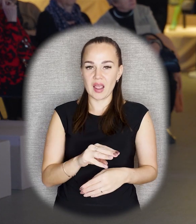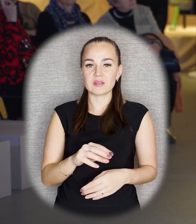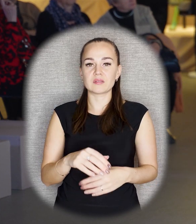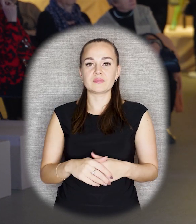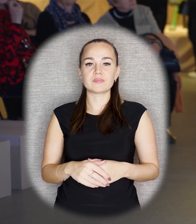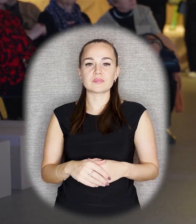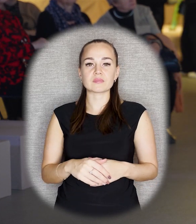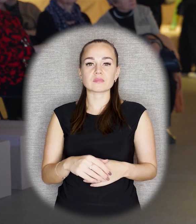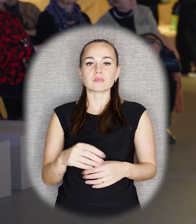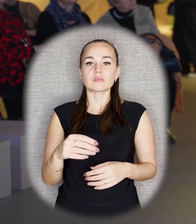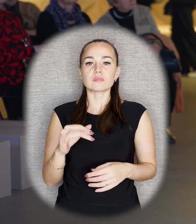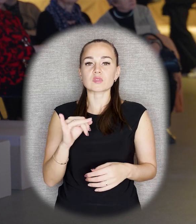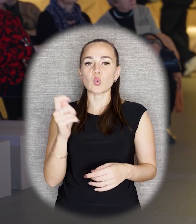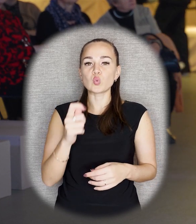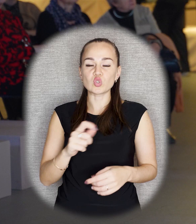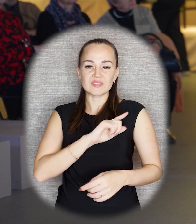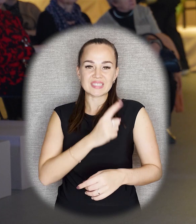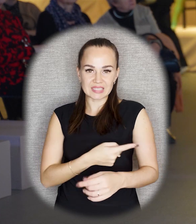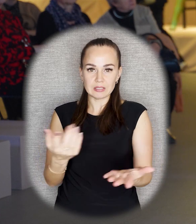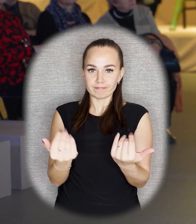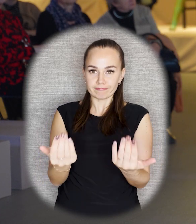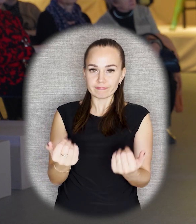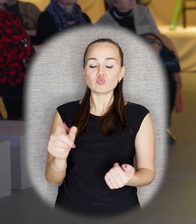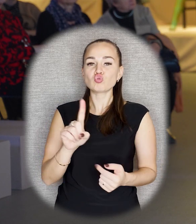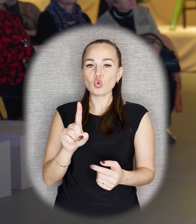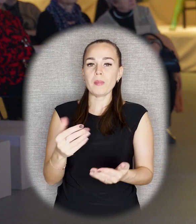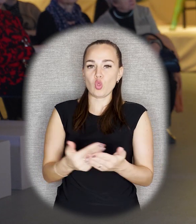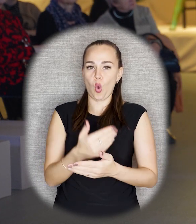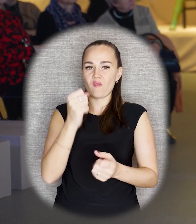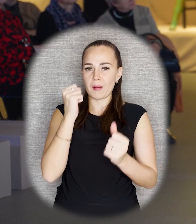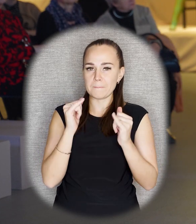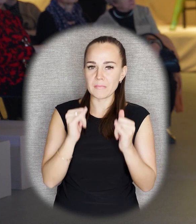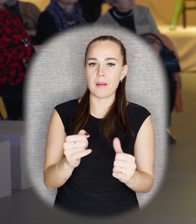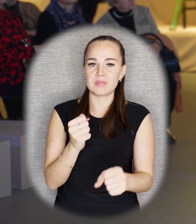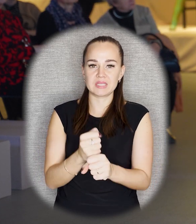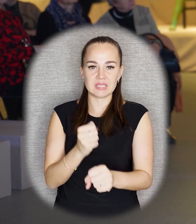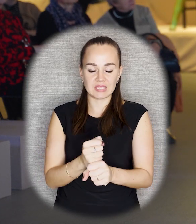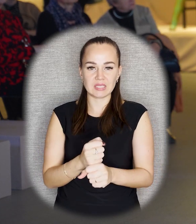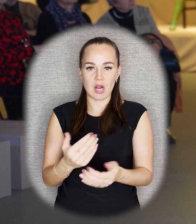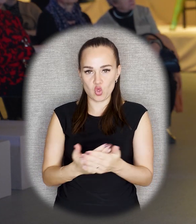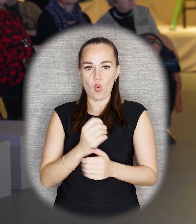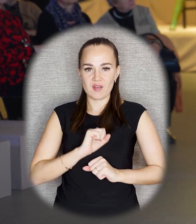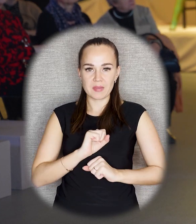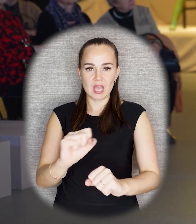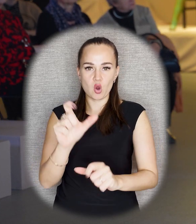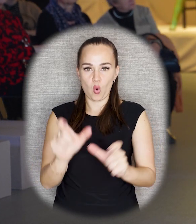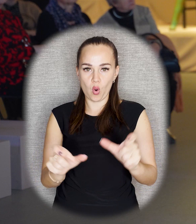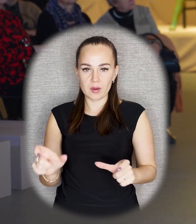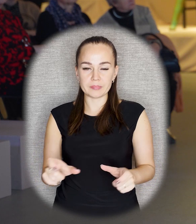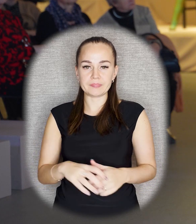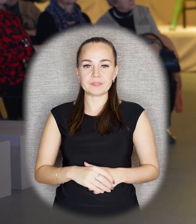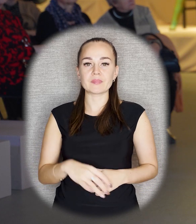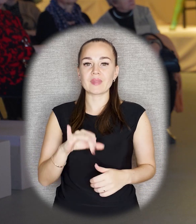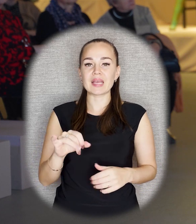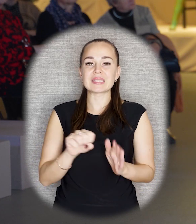художественных сил для того, чтобы поставить новые памятники героям нового времени. Уже зимой Ленин